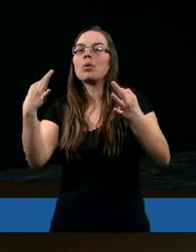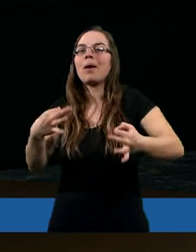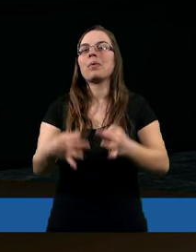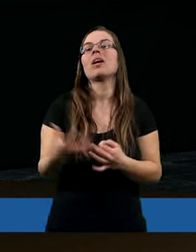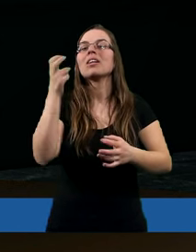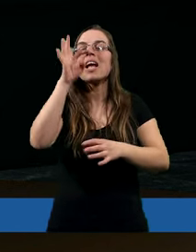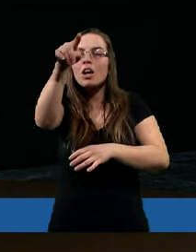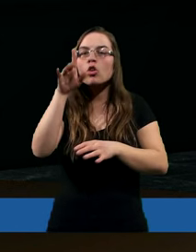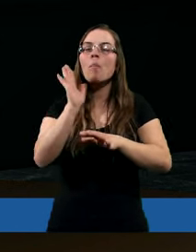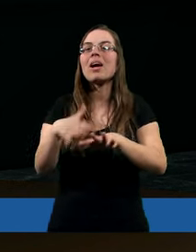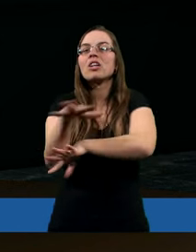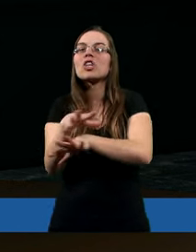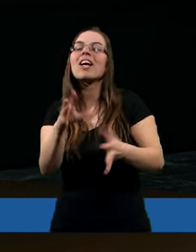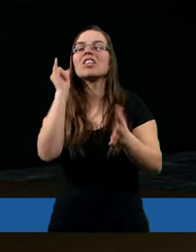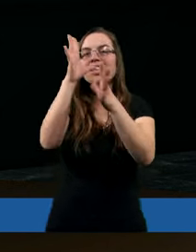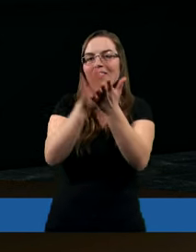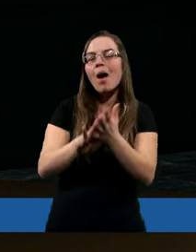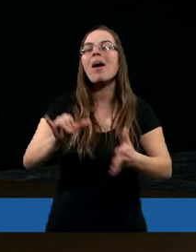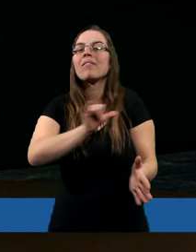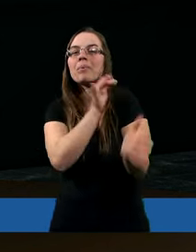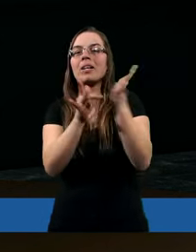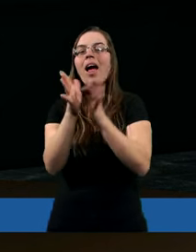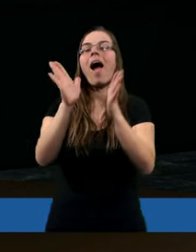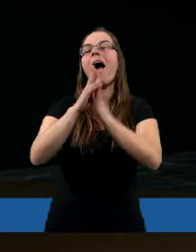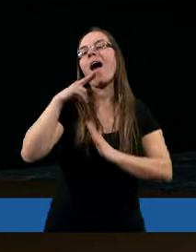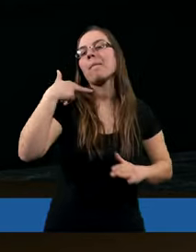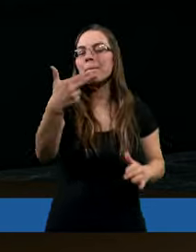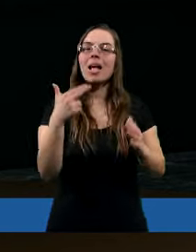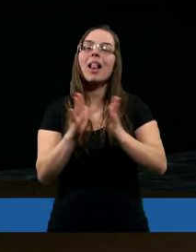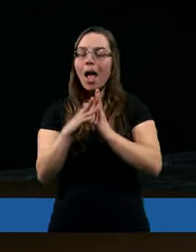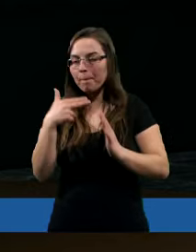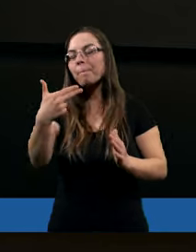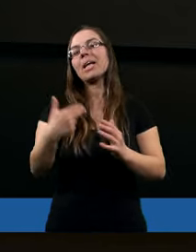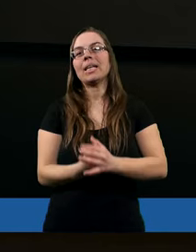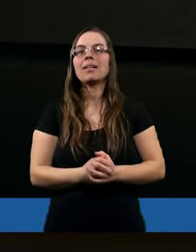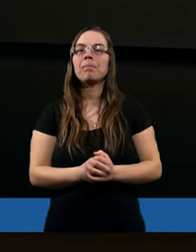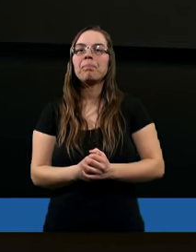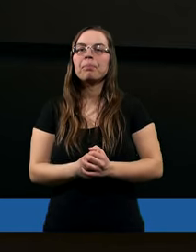Niech Tobie będzie cześć i chwała w imieniu Jezusa Chrystusa. Amen. Amen.